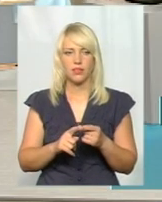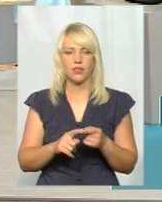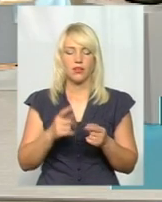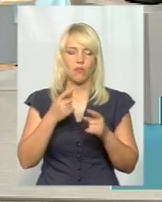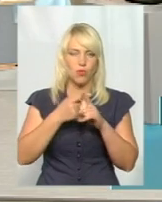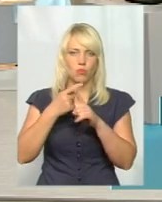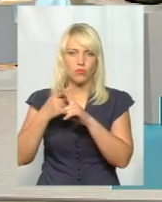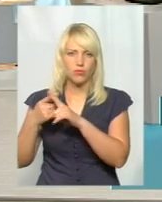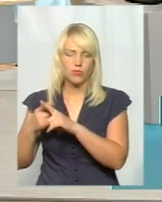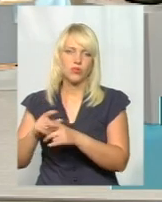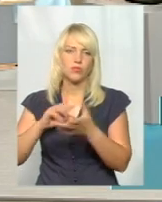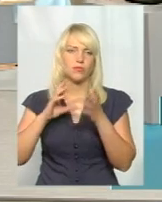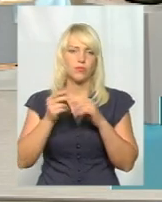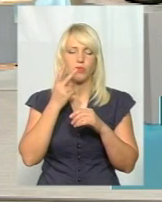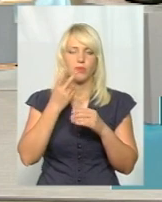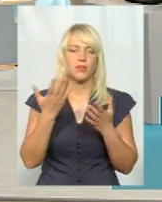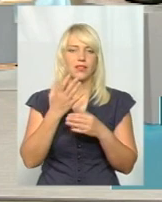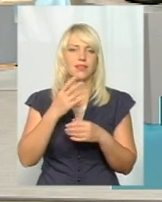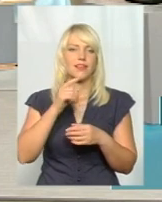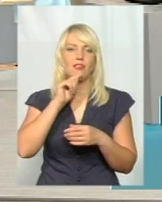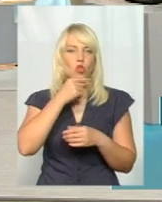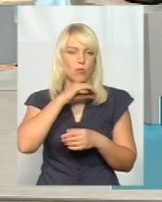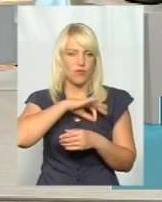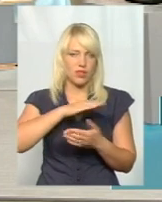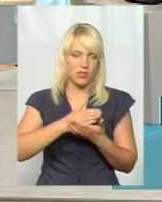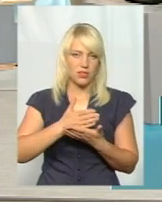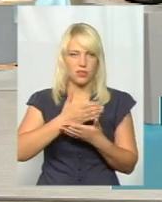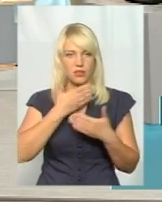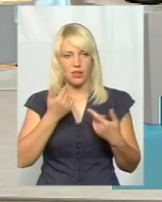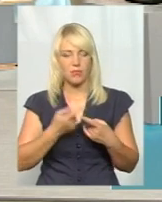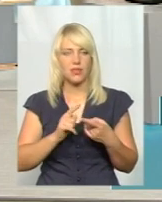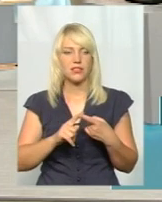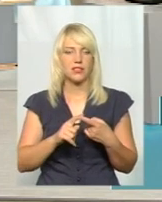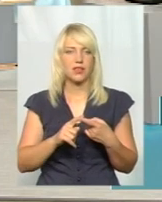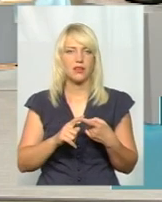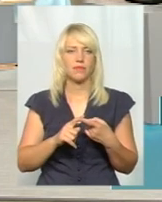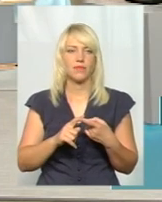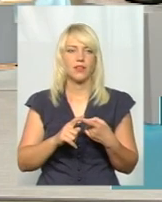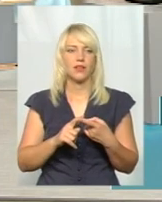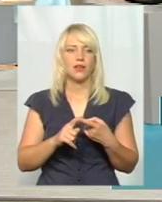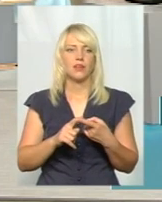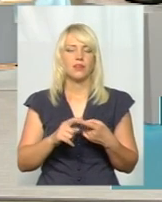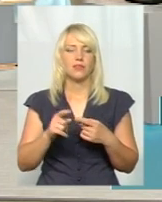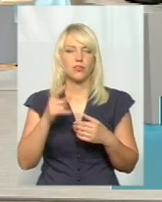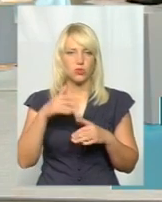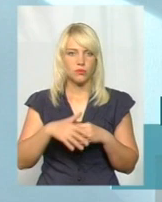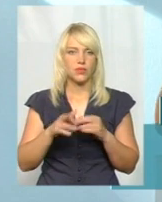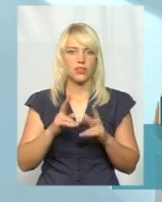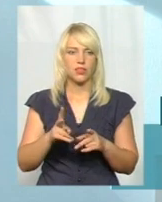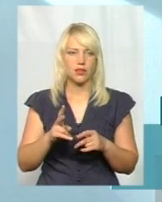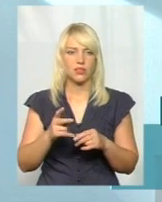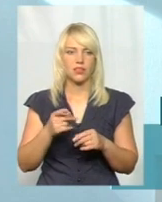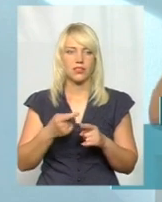а ми 6, тобто, підважаючи, такий буде економічний ефект. Тобто, тоді вже можна побачити, бо це є ситуативна річ, розумієте? Теж потім